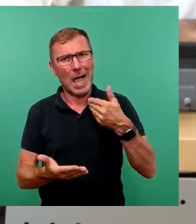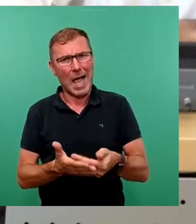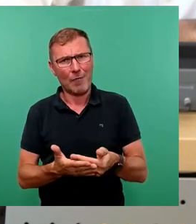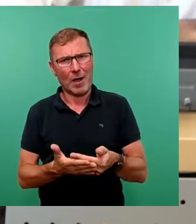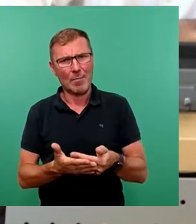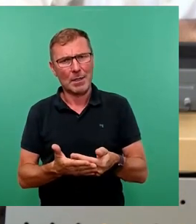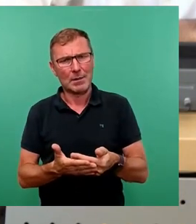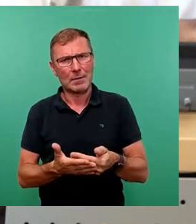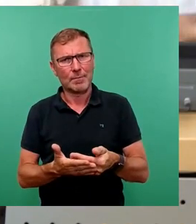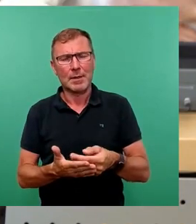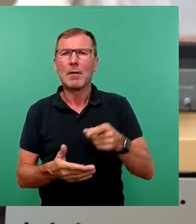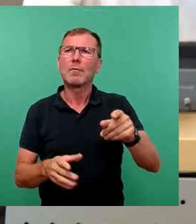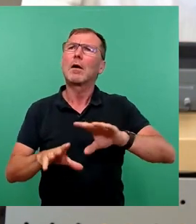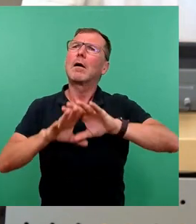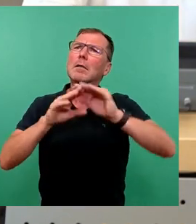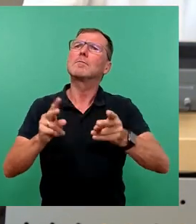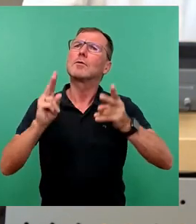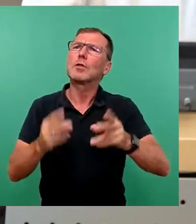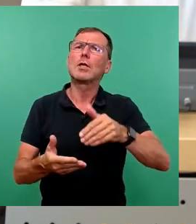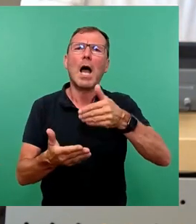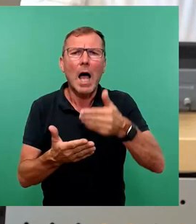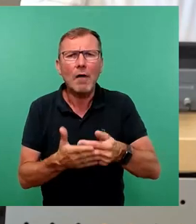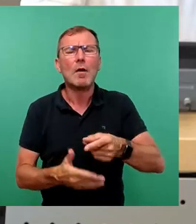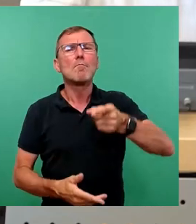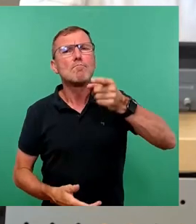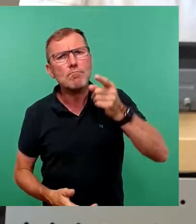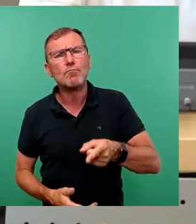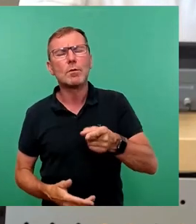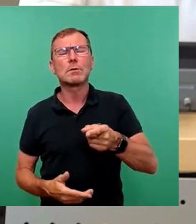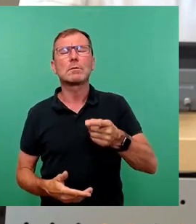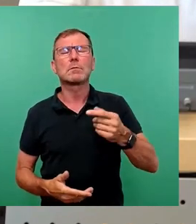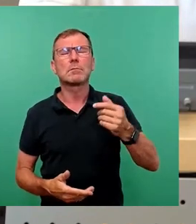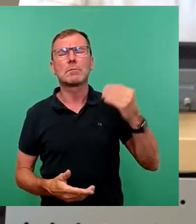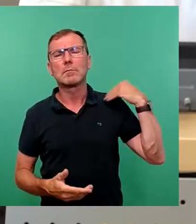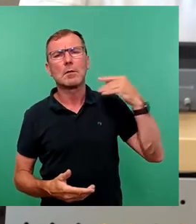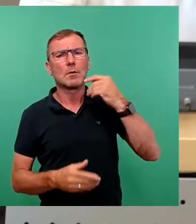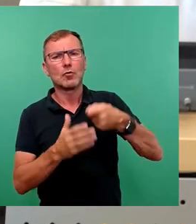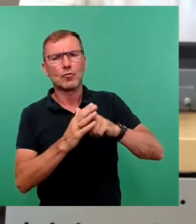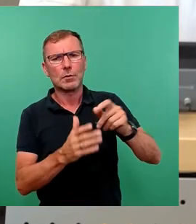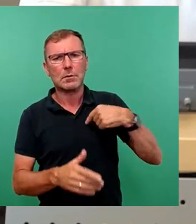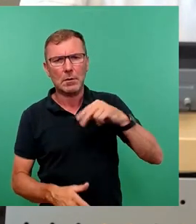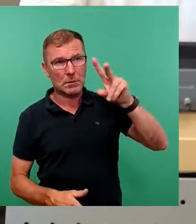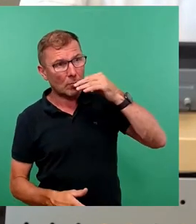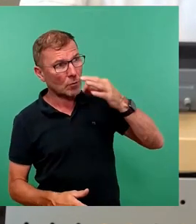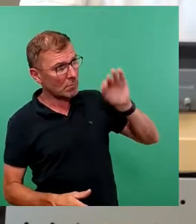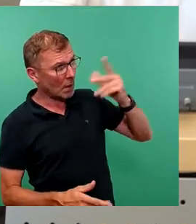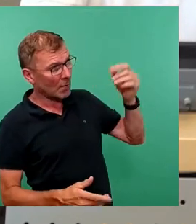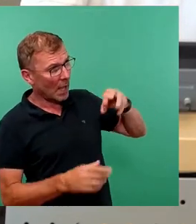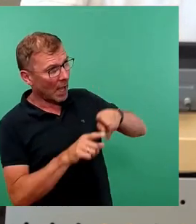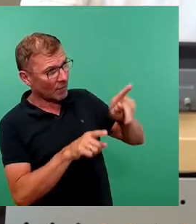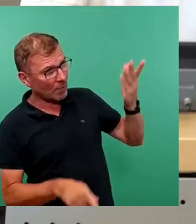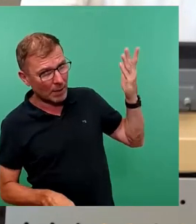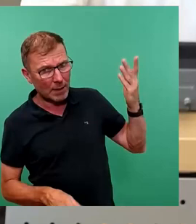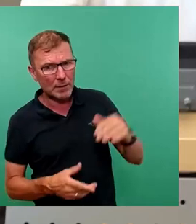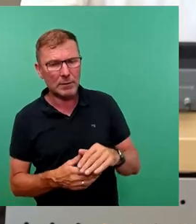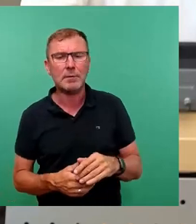Aufgabe, für eine gesamtstädtische Aufgabe, alle... Kommen Sie bitte zum Schluss. Kriege ich auch zwei Minuten mehr wie der FDP? Oder gibt es das nur